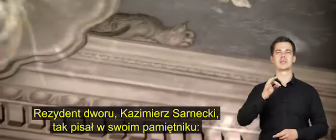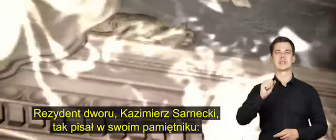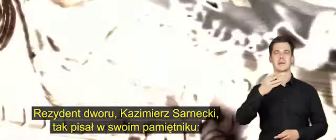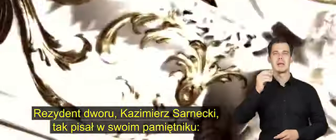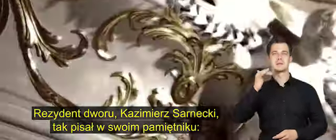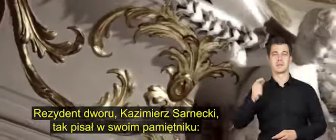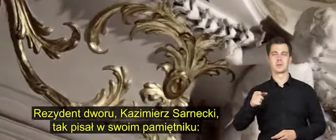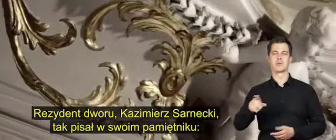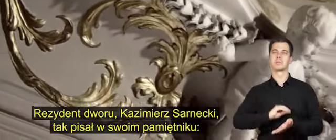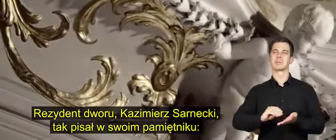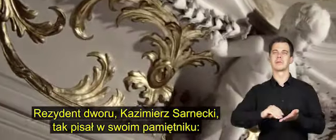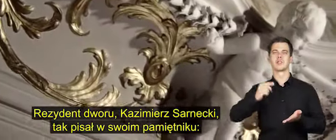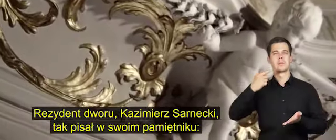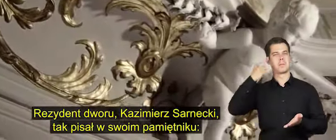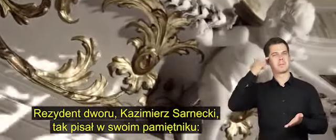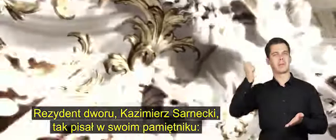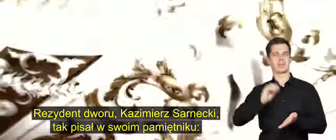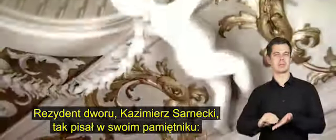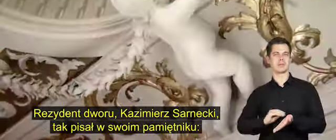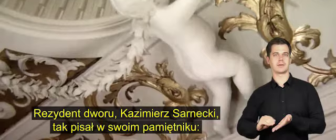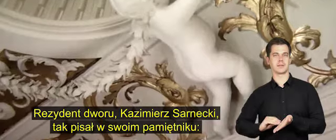Kazimierz Sarnecki tak pisał w swoim pamiętniku.